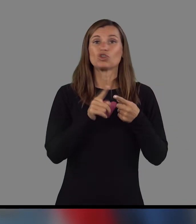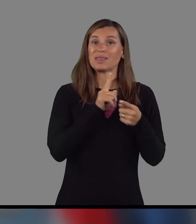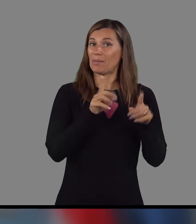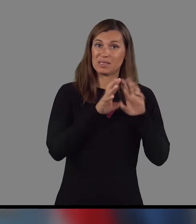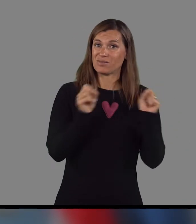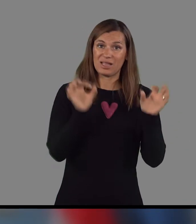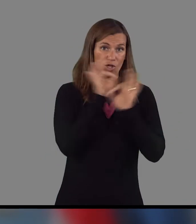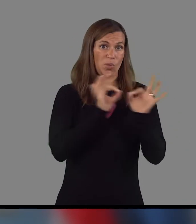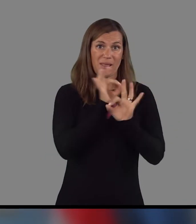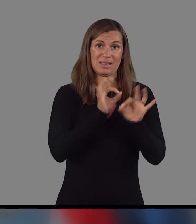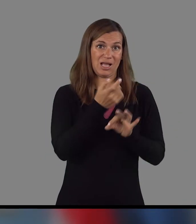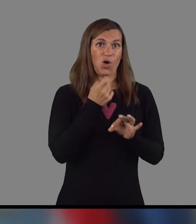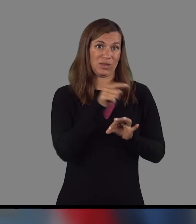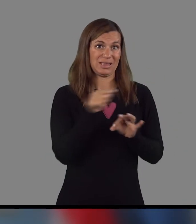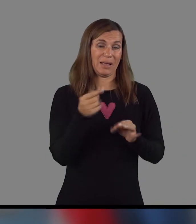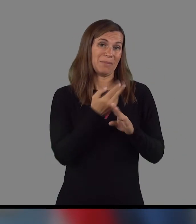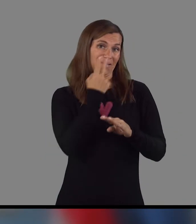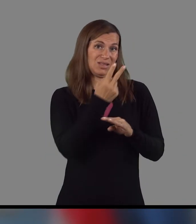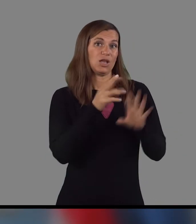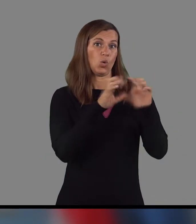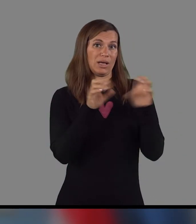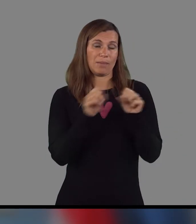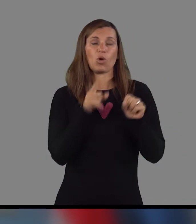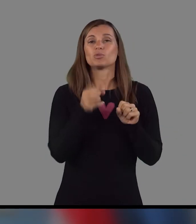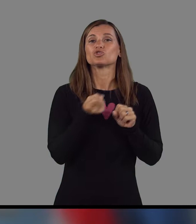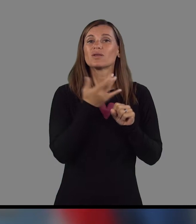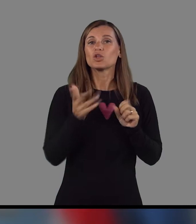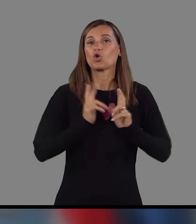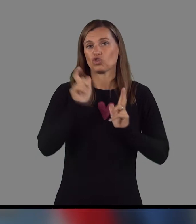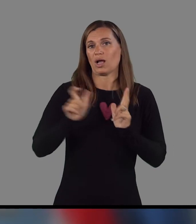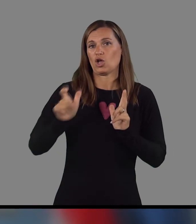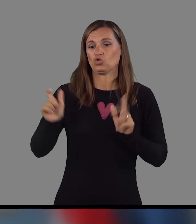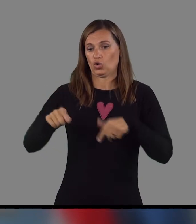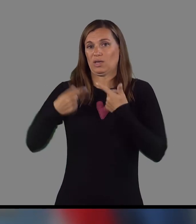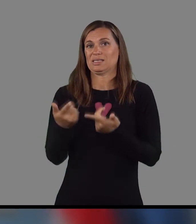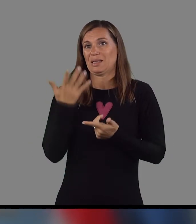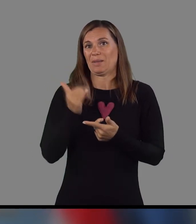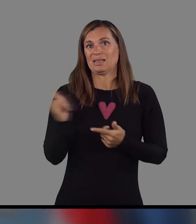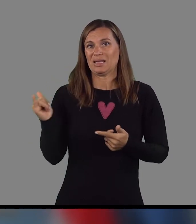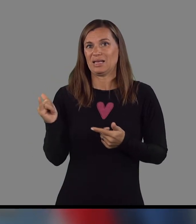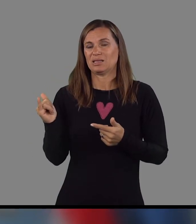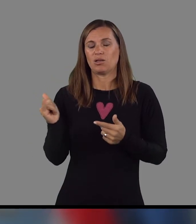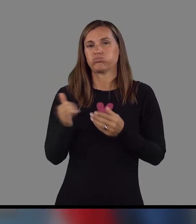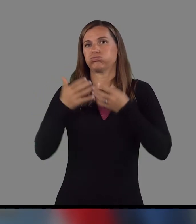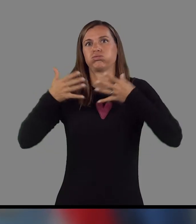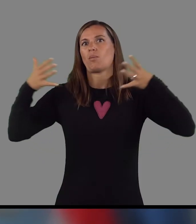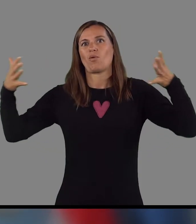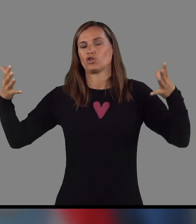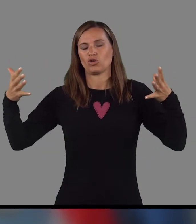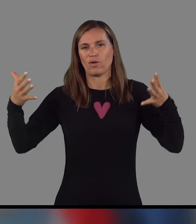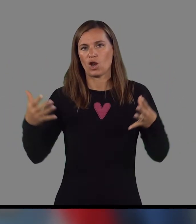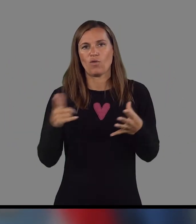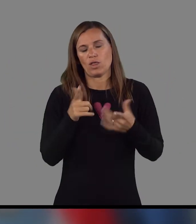vkolikor ne bi izvedli nobenega izmed predvidenih ukrepov, bi se nam število čakajočih v naslednjih petih letih, tako strmo